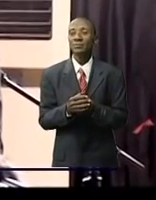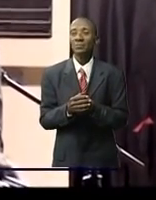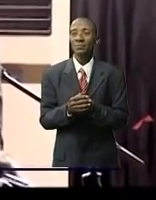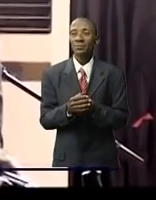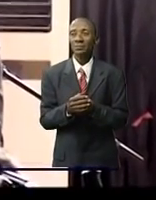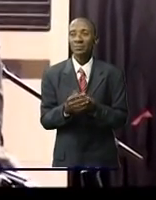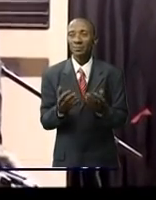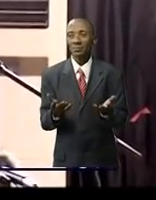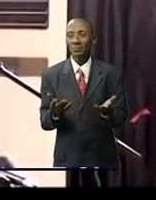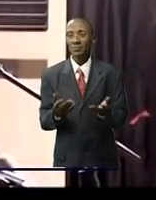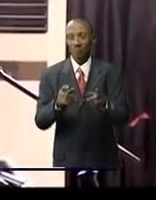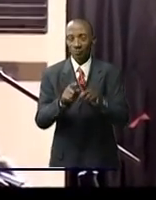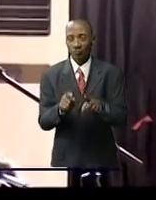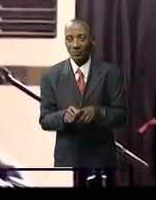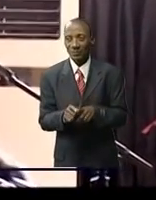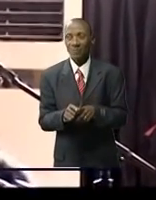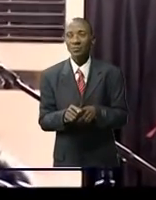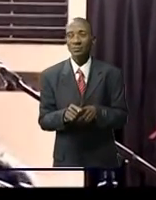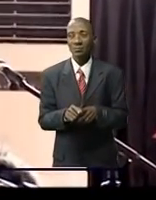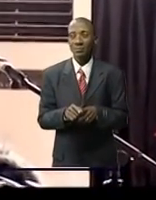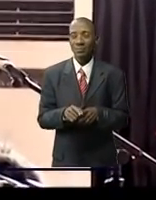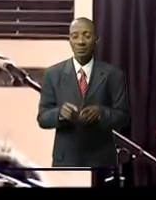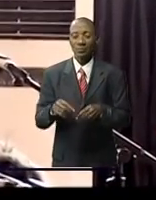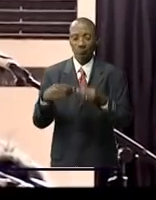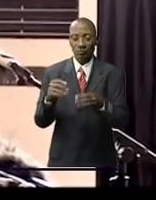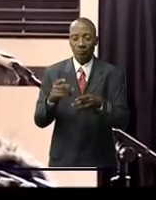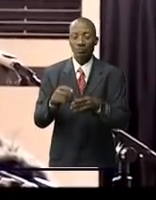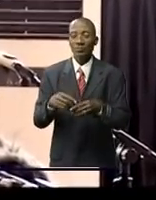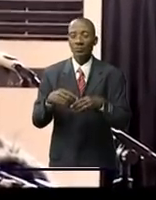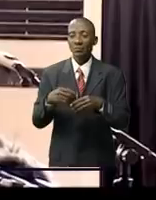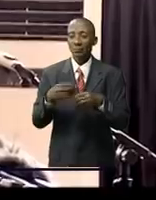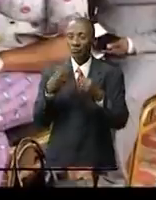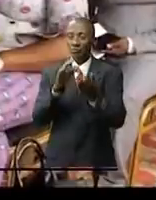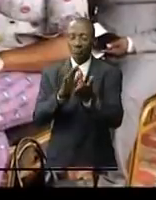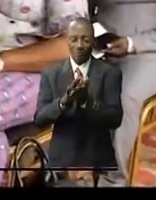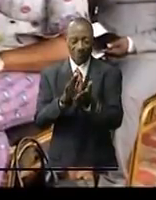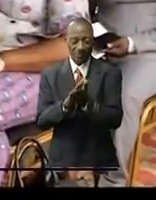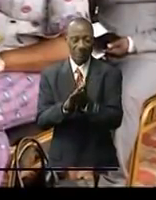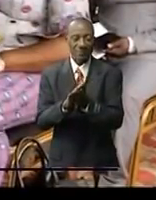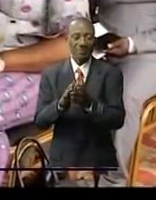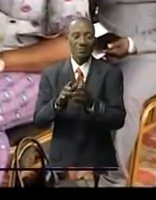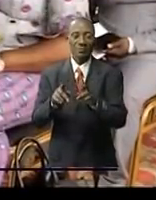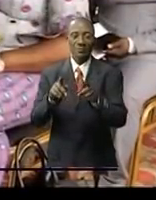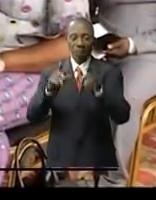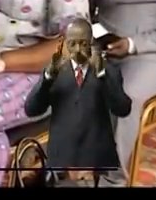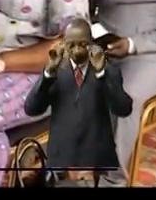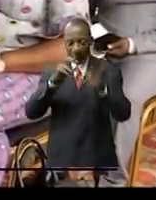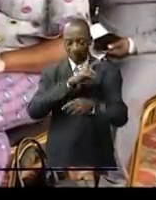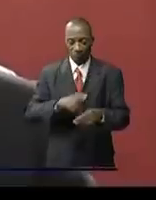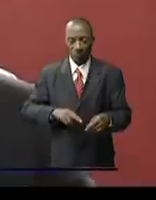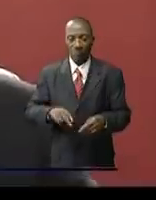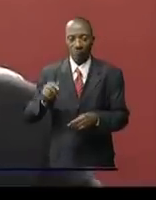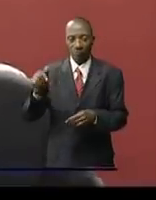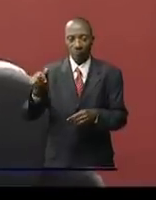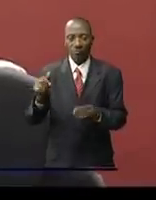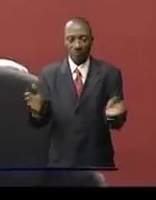fonction publique, Jean-Pierre Léaou, a rendu hommage au chef de l'État pour sa vision qui place l'homme au centre de tout développement, tout en louant les efforts